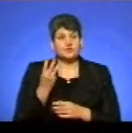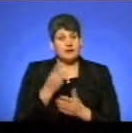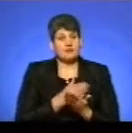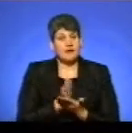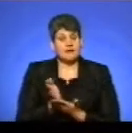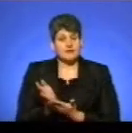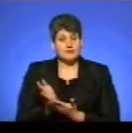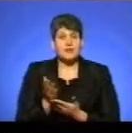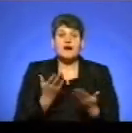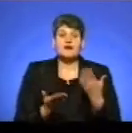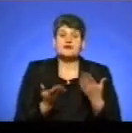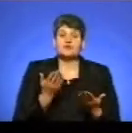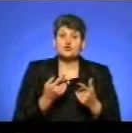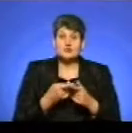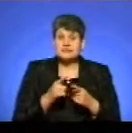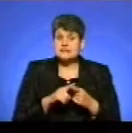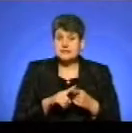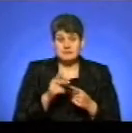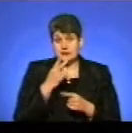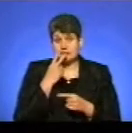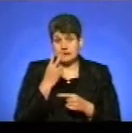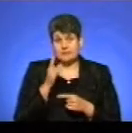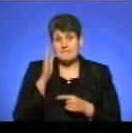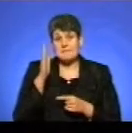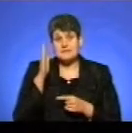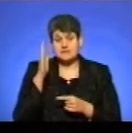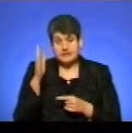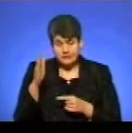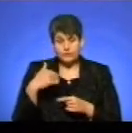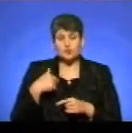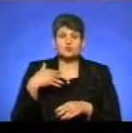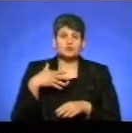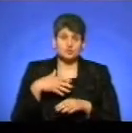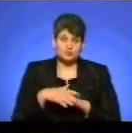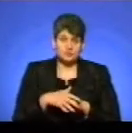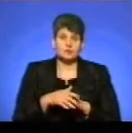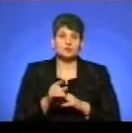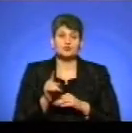а якщо ми дивимося на перспективу, то зрозуміло, що